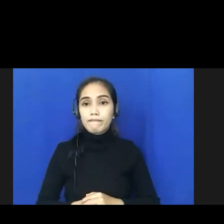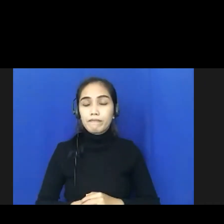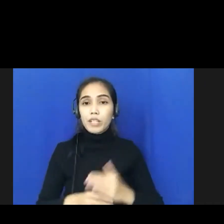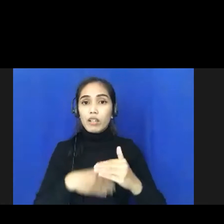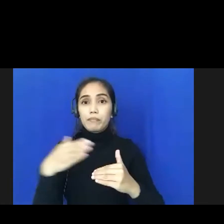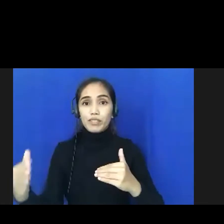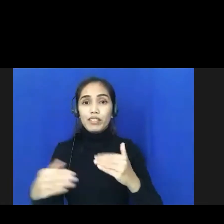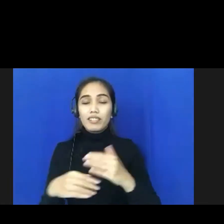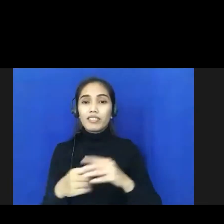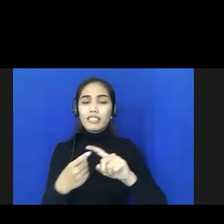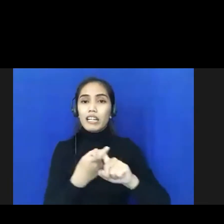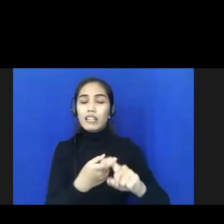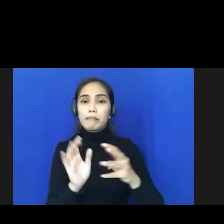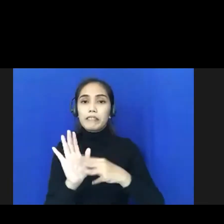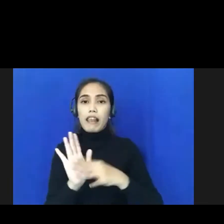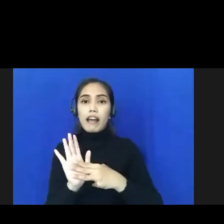cerkai masalah